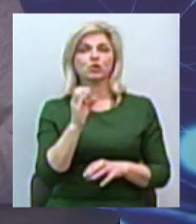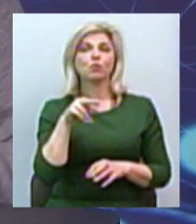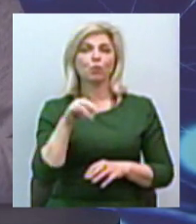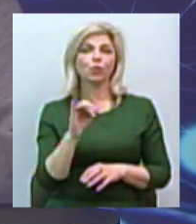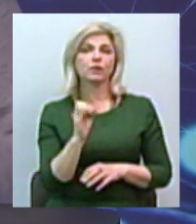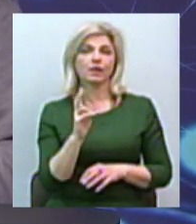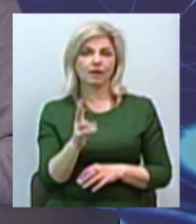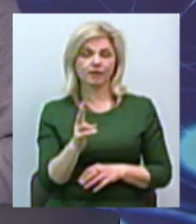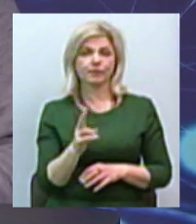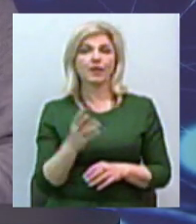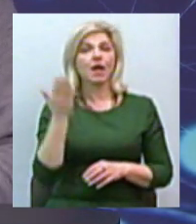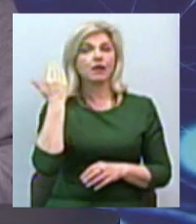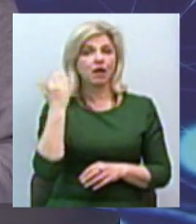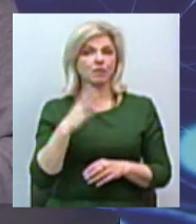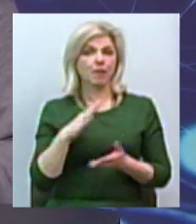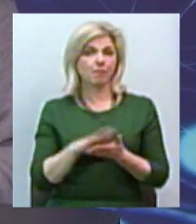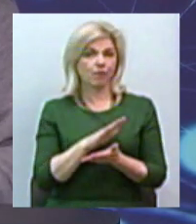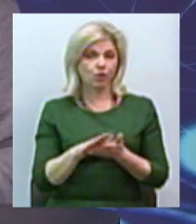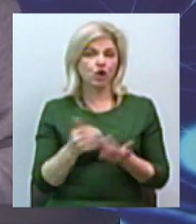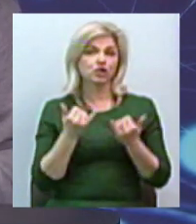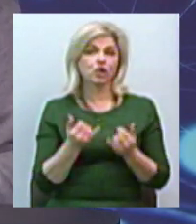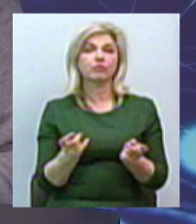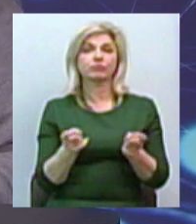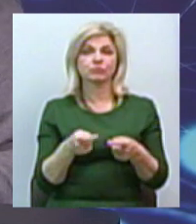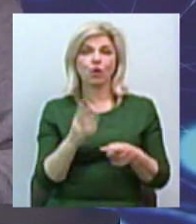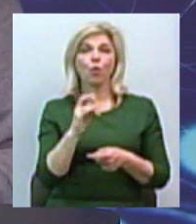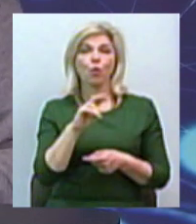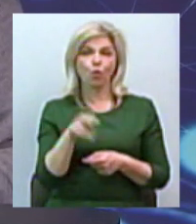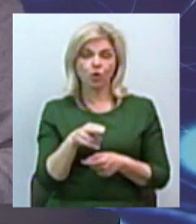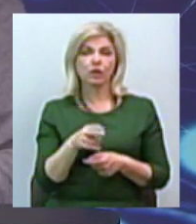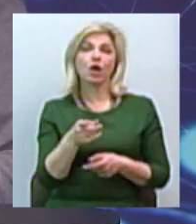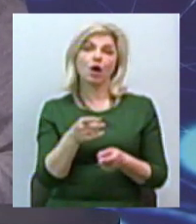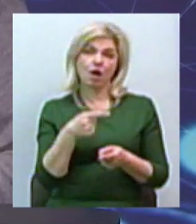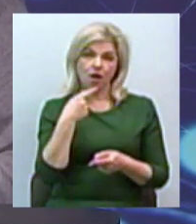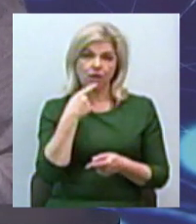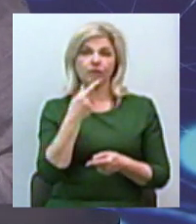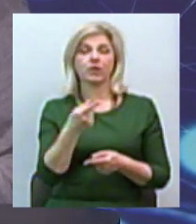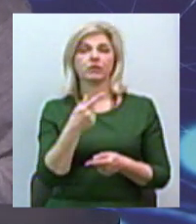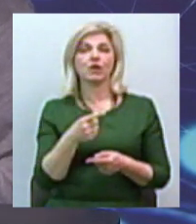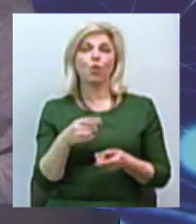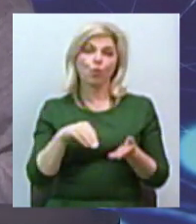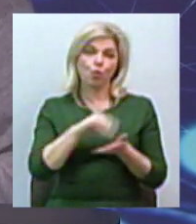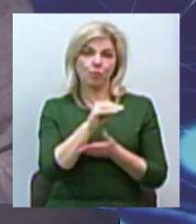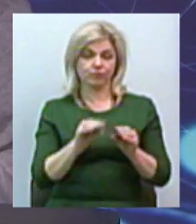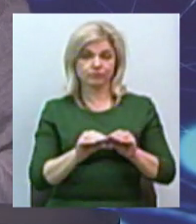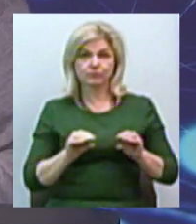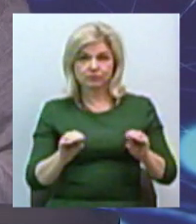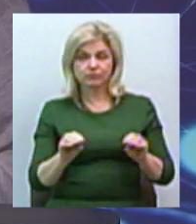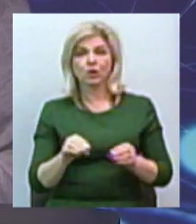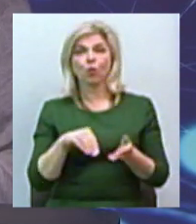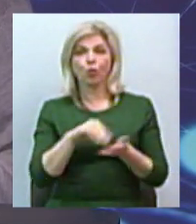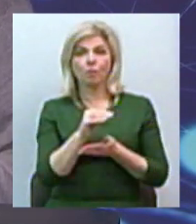До цього часу безкоштовно. Зараз вони закодували і кажуть, купуйте пристрій, купуйте